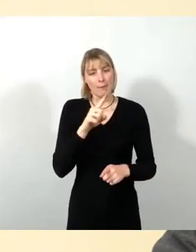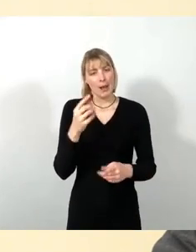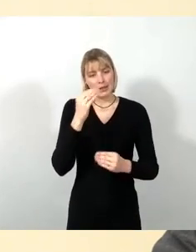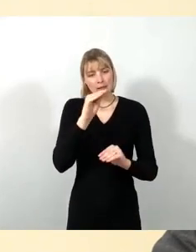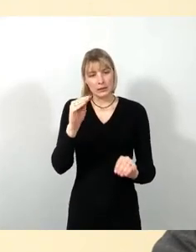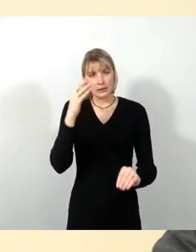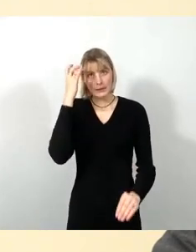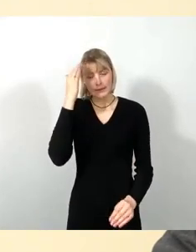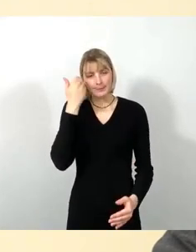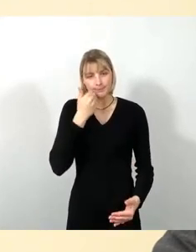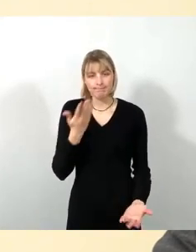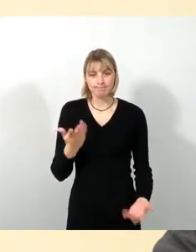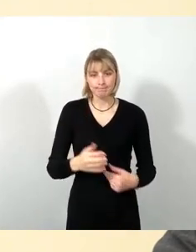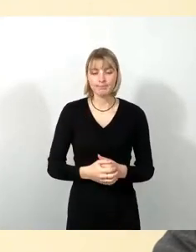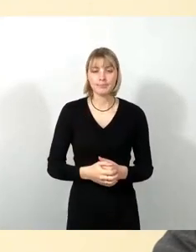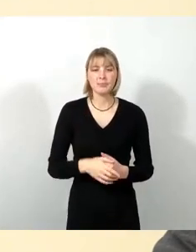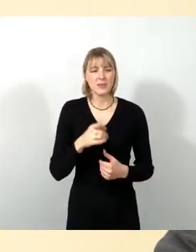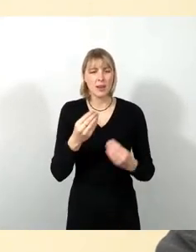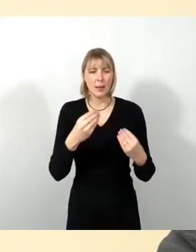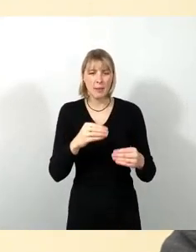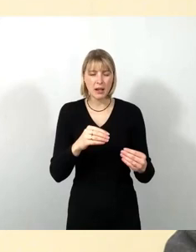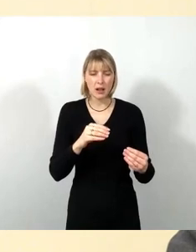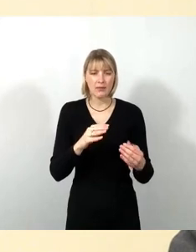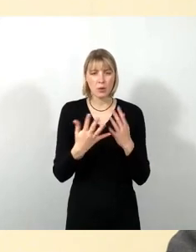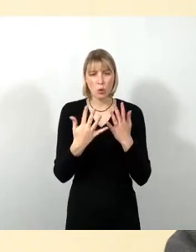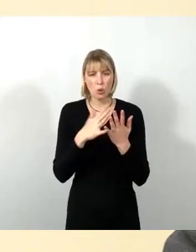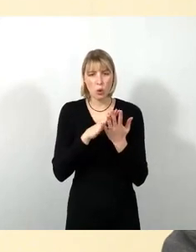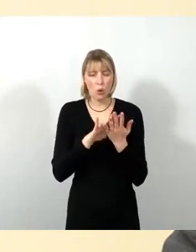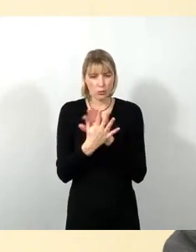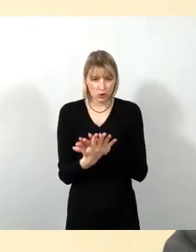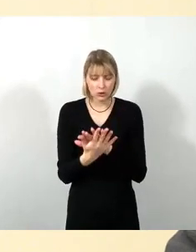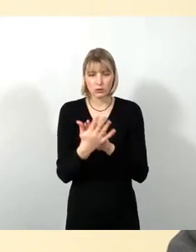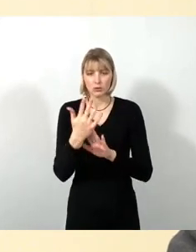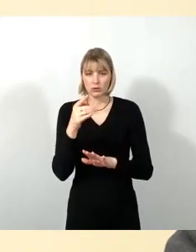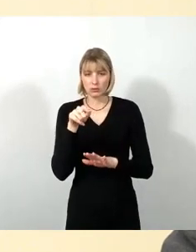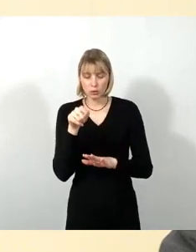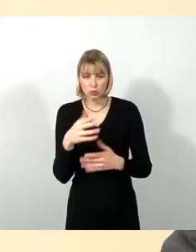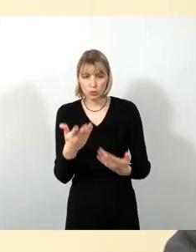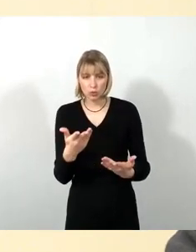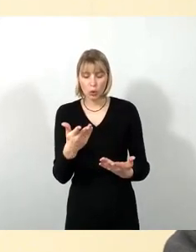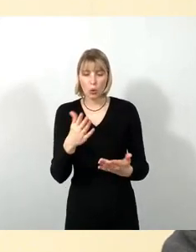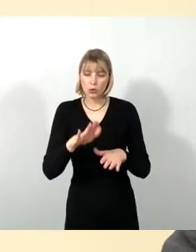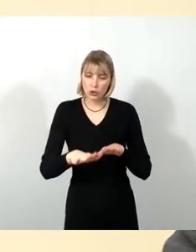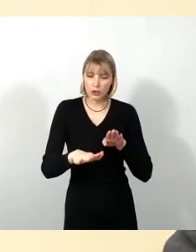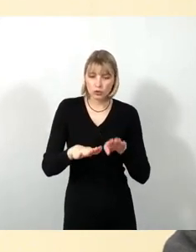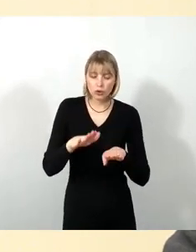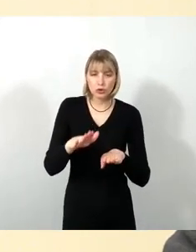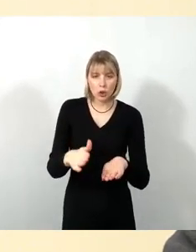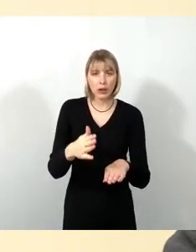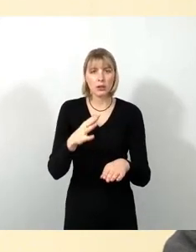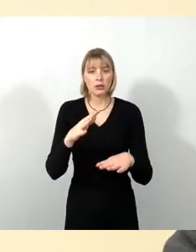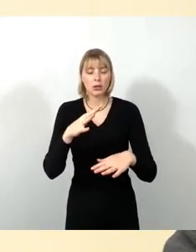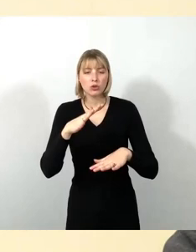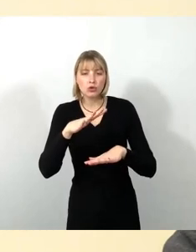nämlich mit dieser Mittelumschichtung einerseits jetzt etablierte oder langsam mühevoll gewachsene Strukturen im Bereich Kultur- und